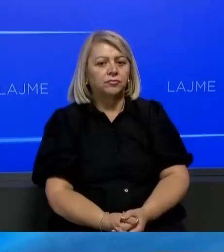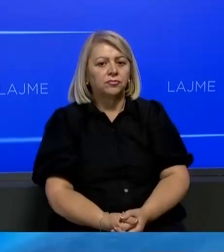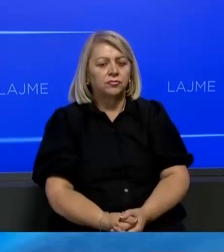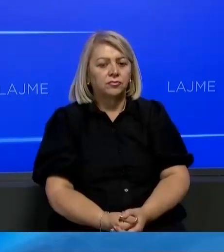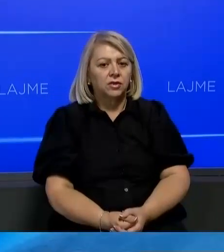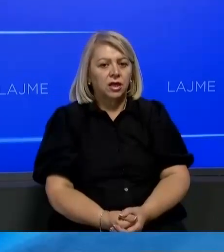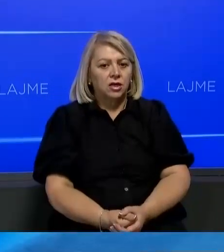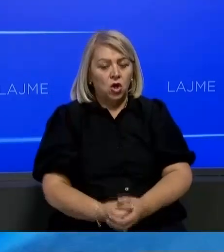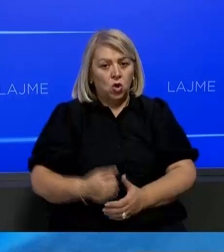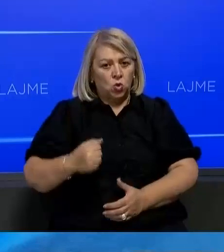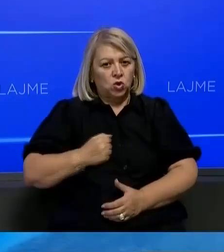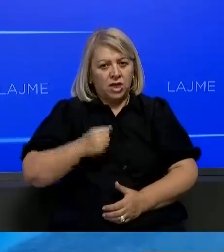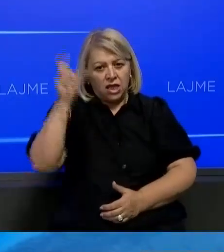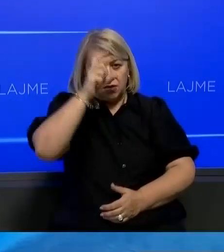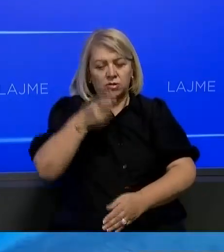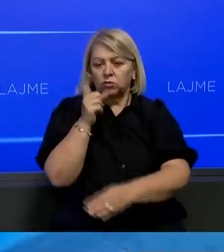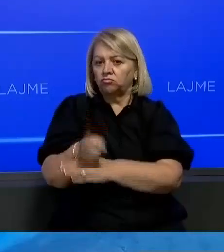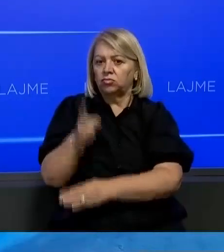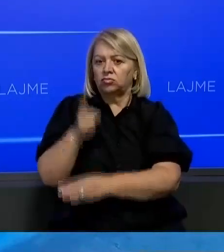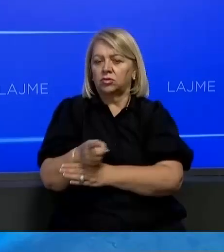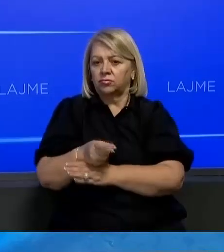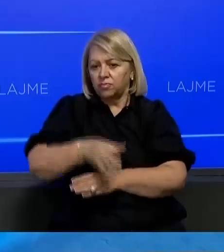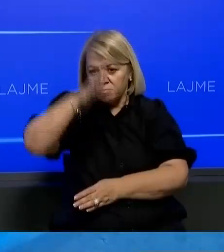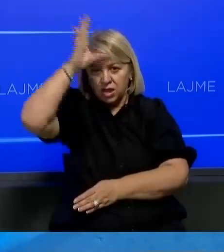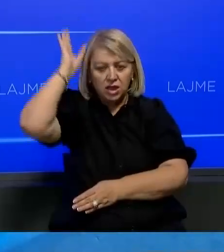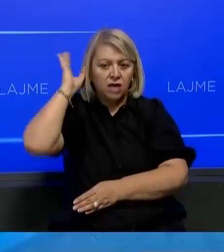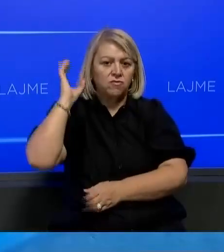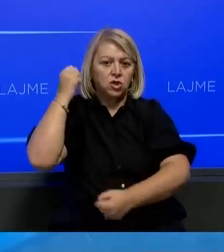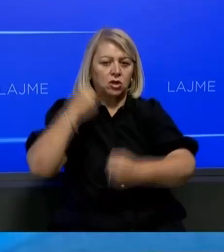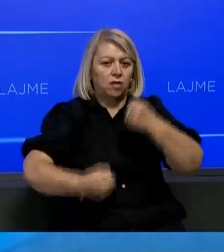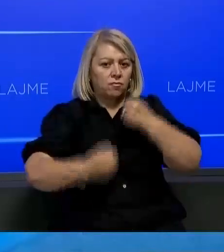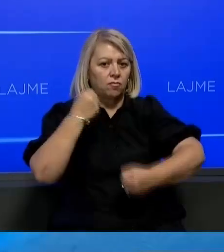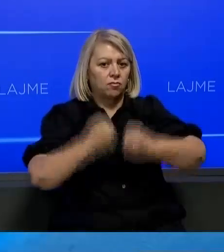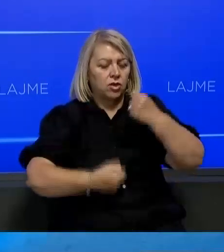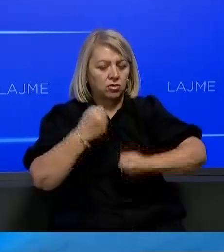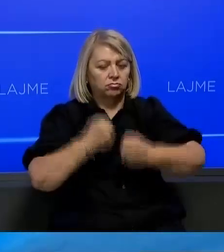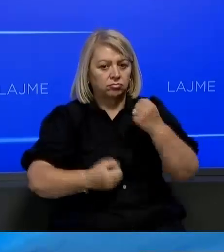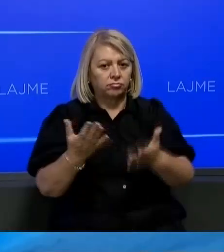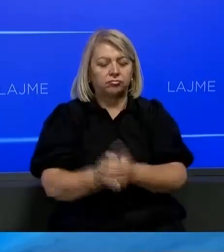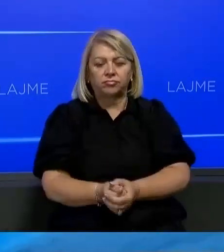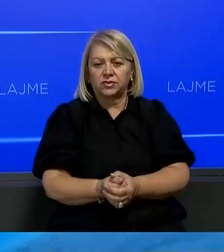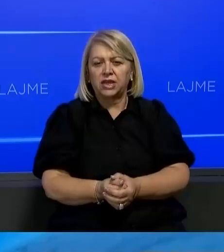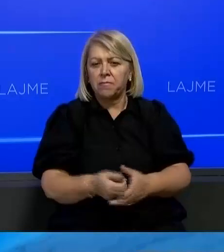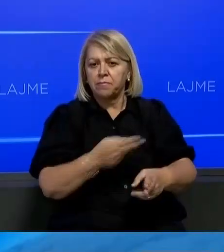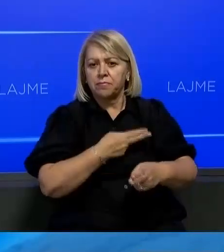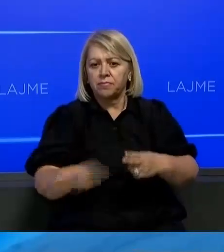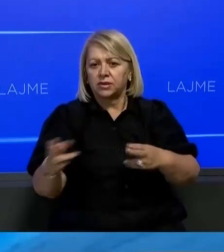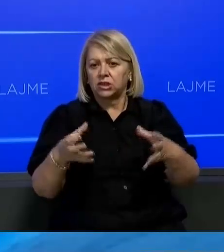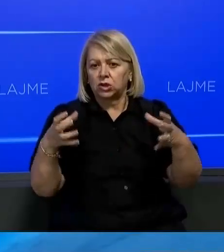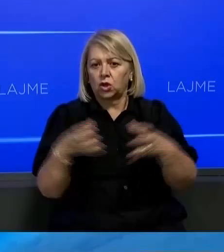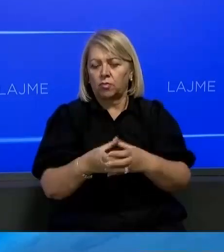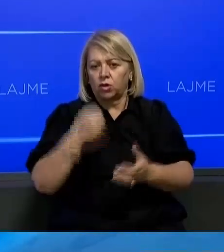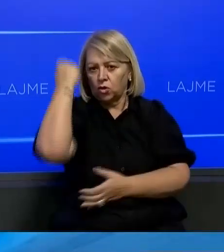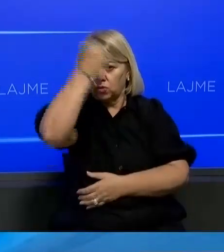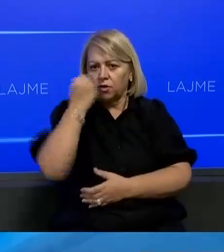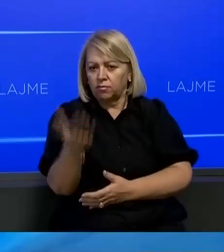Makineria ushtarake sërbe urdruan nga Slobodan Miloševiqi ka kryer genocid, ka kryer spastrimet nik në